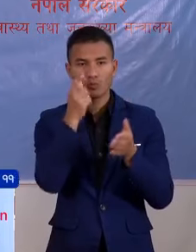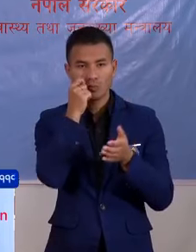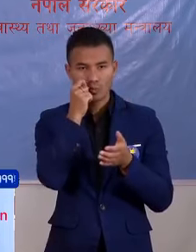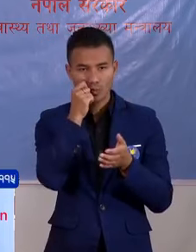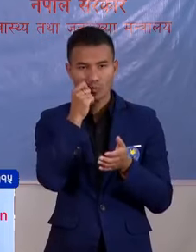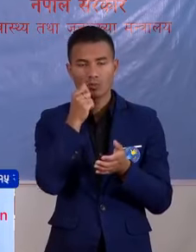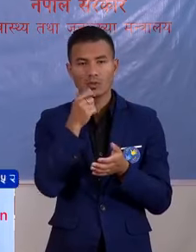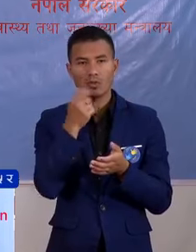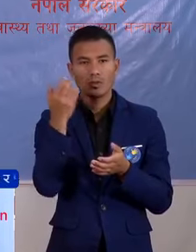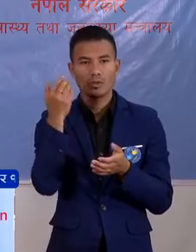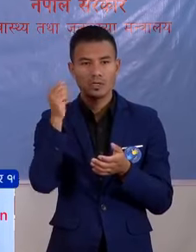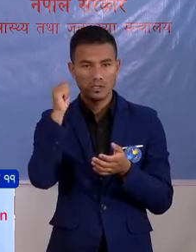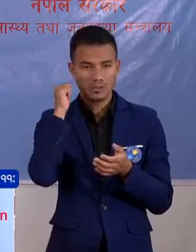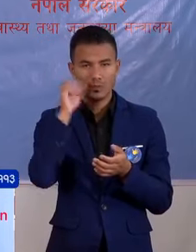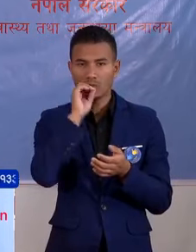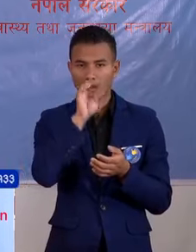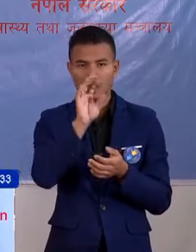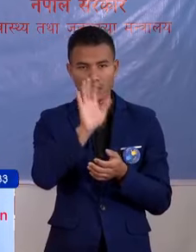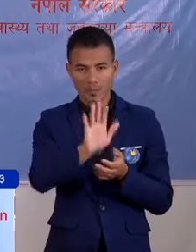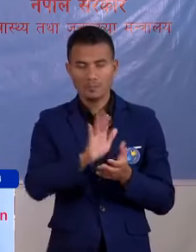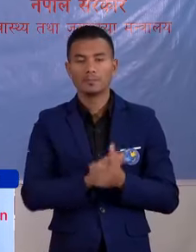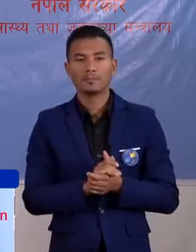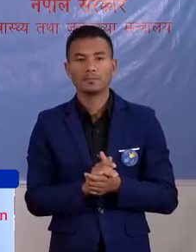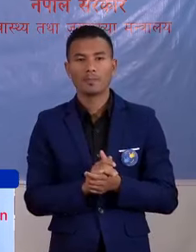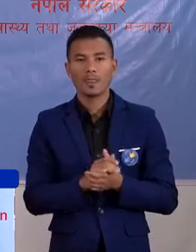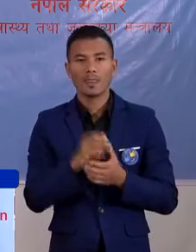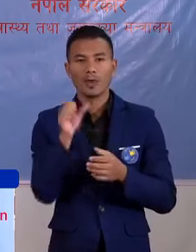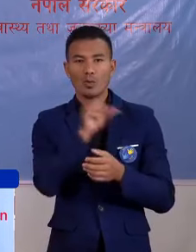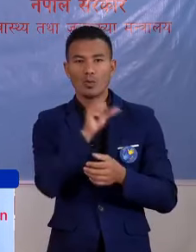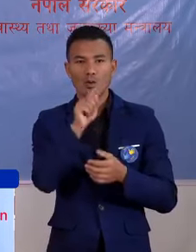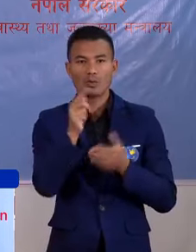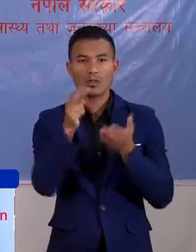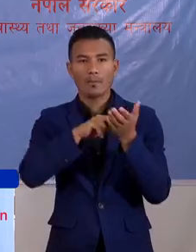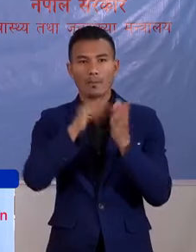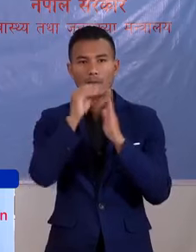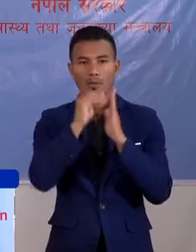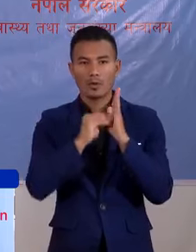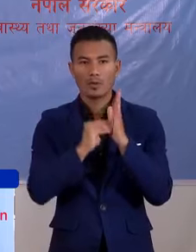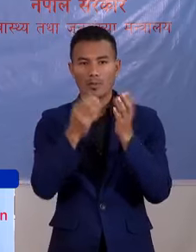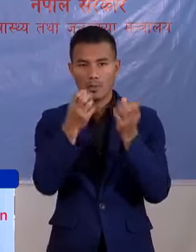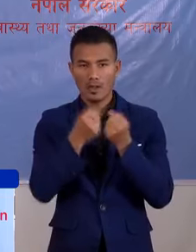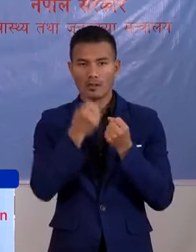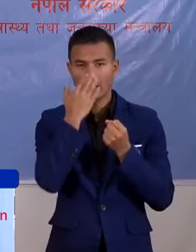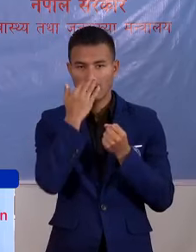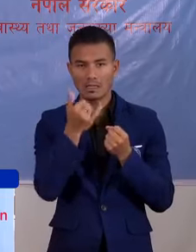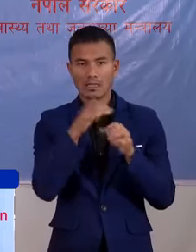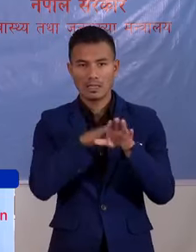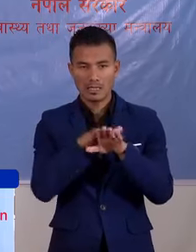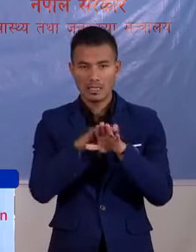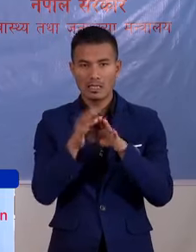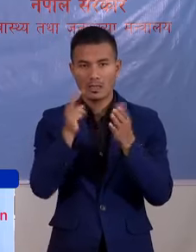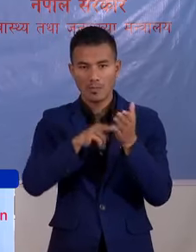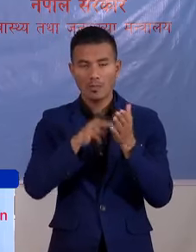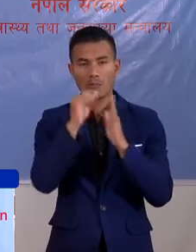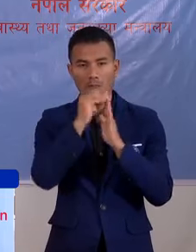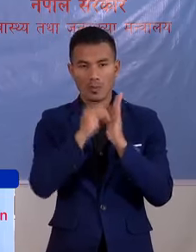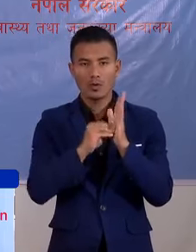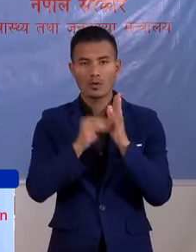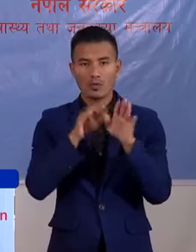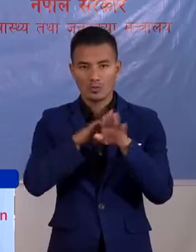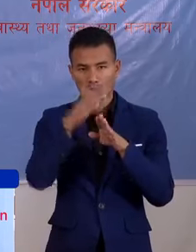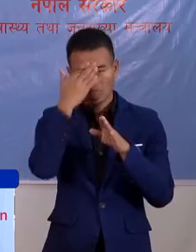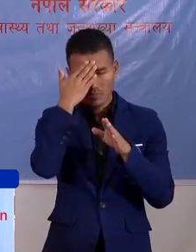पुरुष जो आमिले पहिला इंजा नहीं बनी सके का साँ वाहको थब बिवरण प्राप्त भायको उना ले आमिलाई देरहैले थब बिवरण अरू